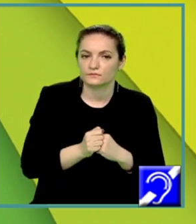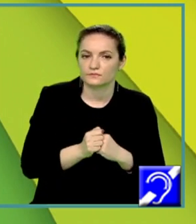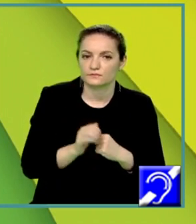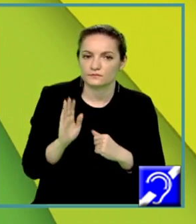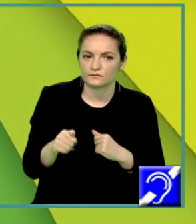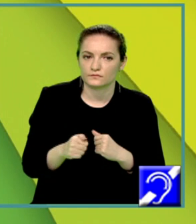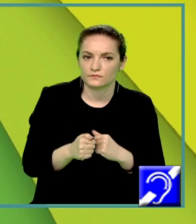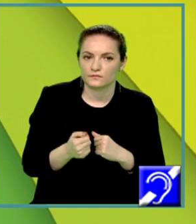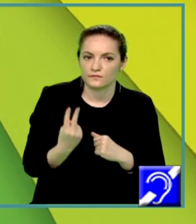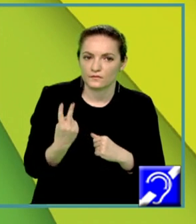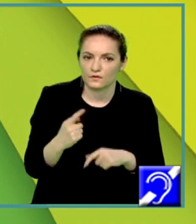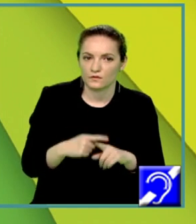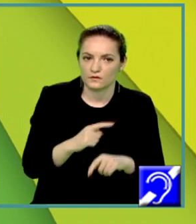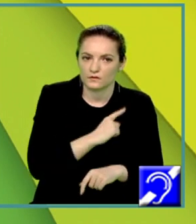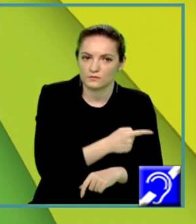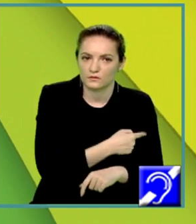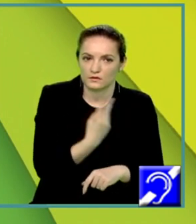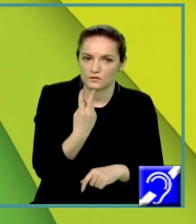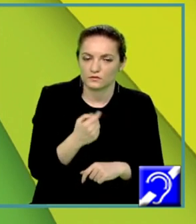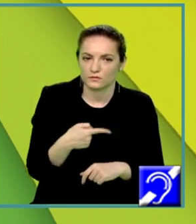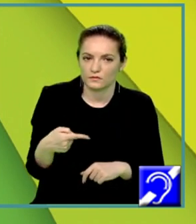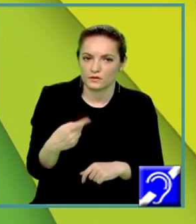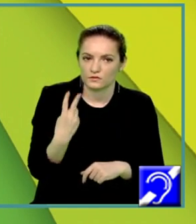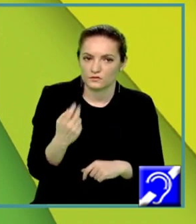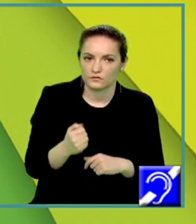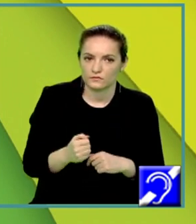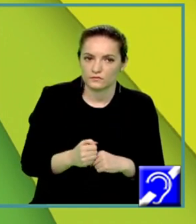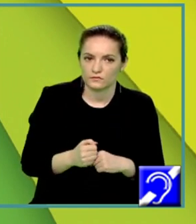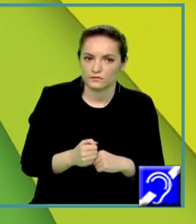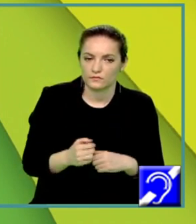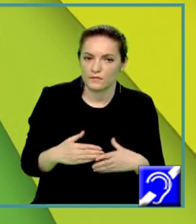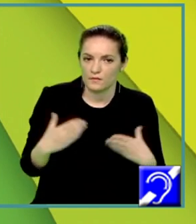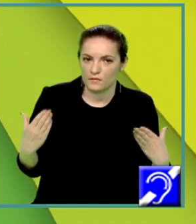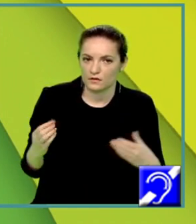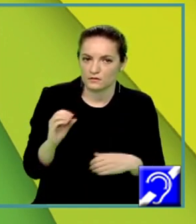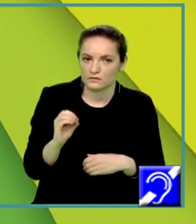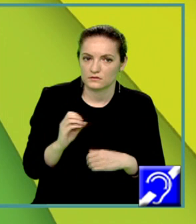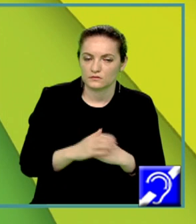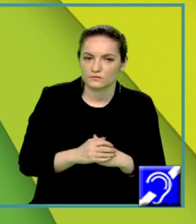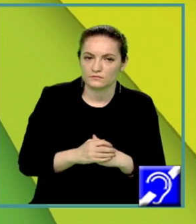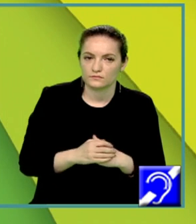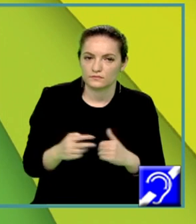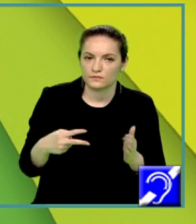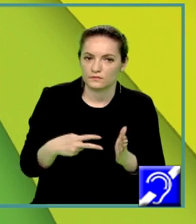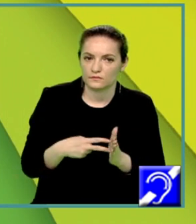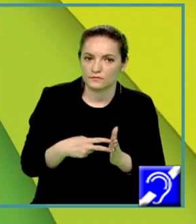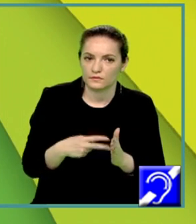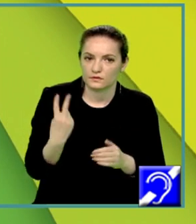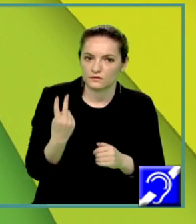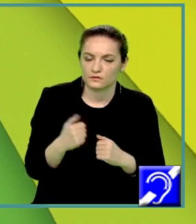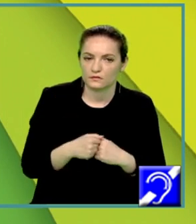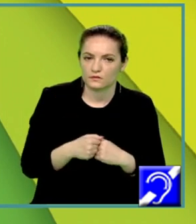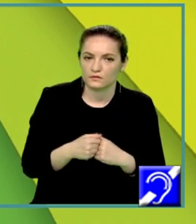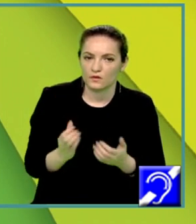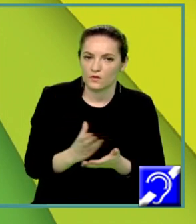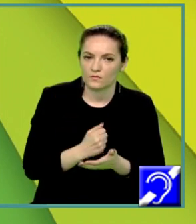Avem că 2x la a doua minus 2 este strict mai mare ca 0, se împarte prin 2 și se